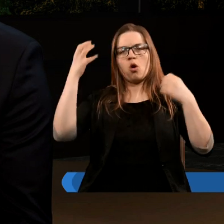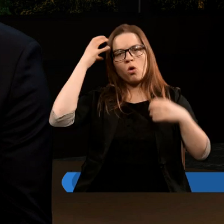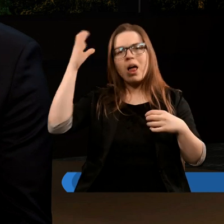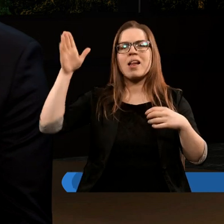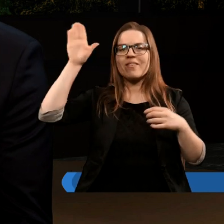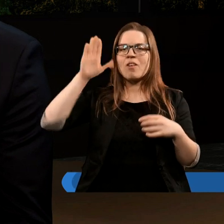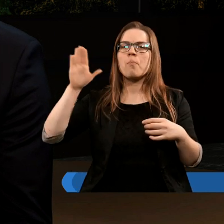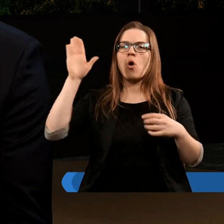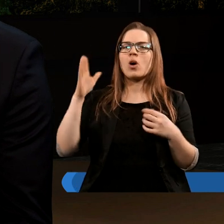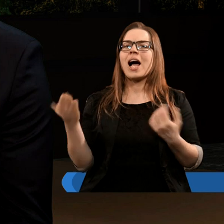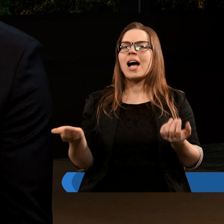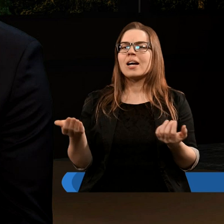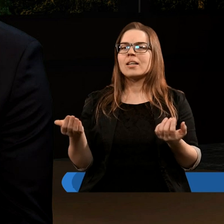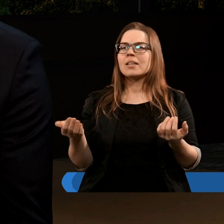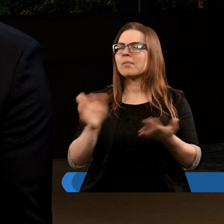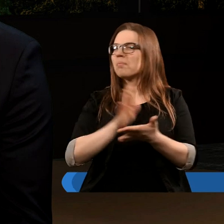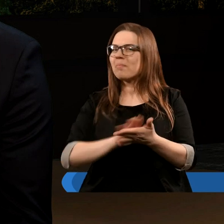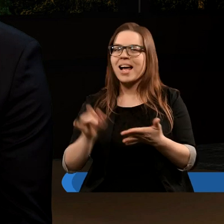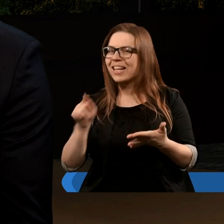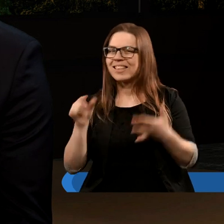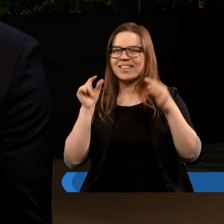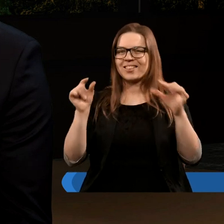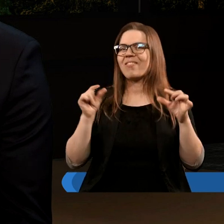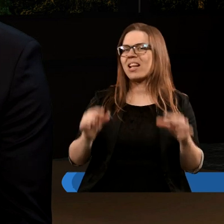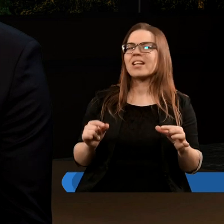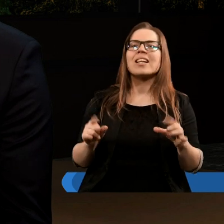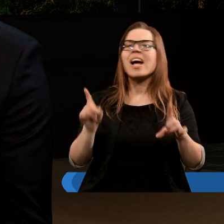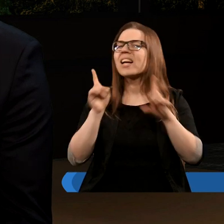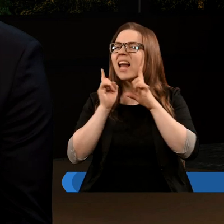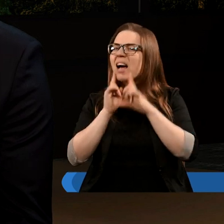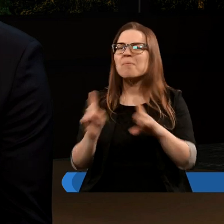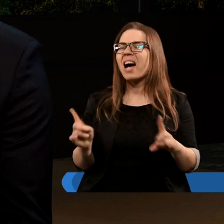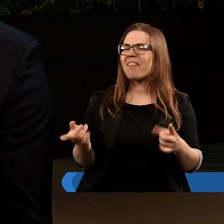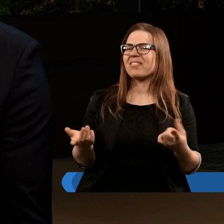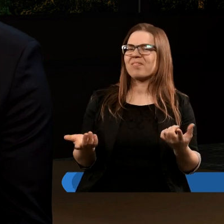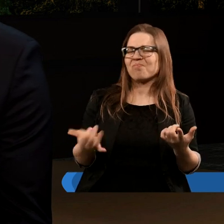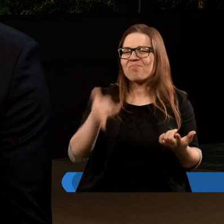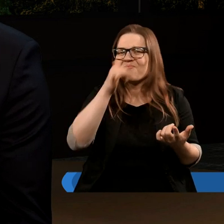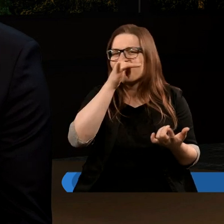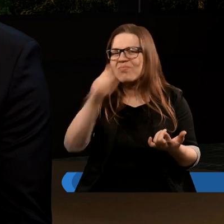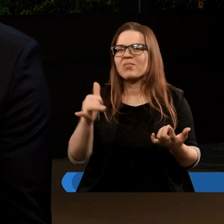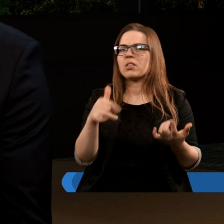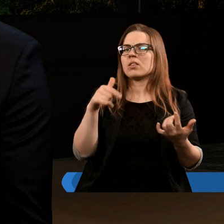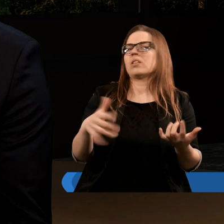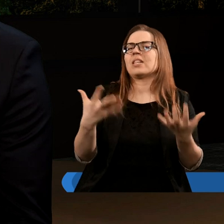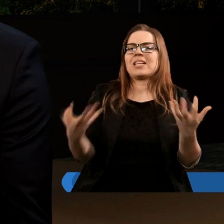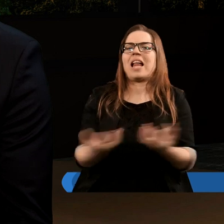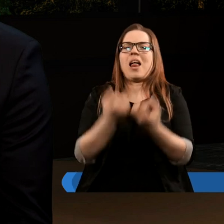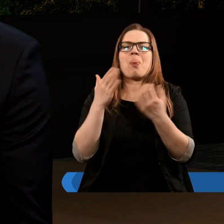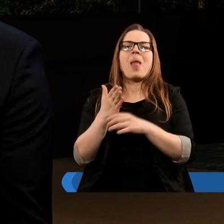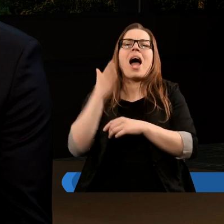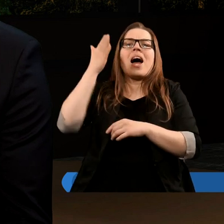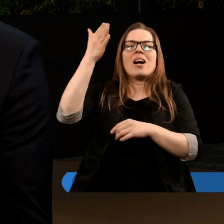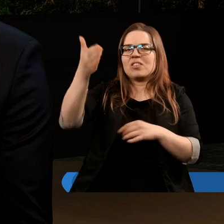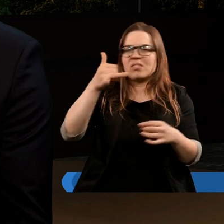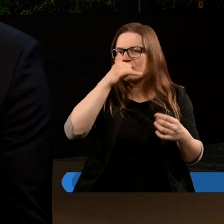królestwo Boga. Bez tego wersetu tak naprawdę nie moglibyśmy znaleźć tutaj żadnej nadziei.